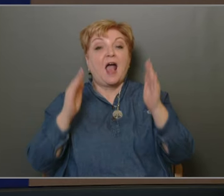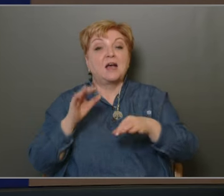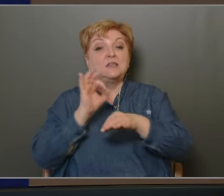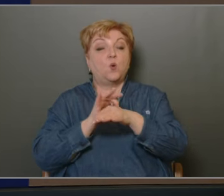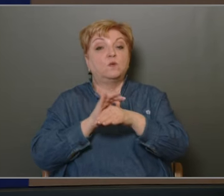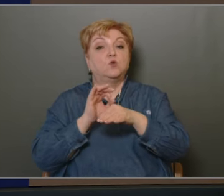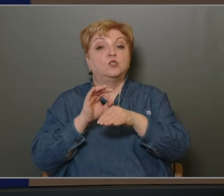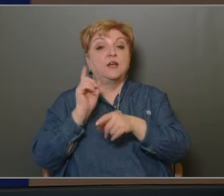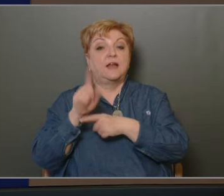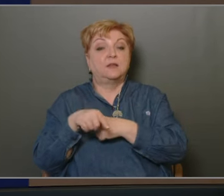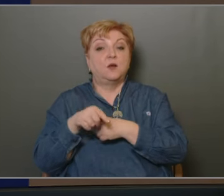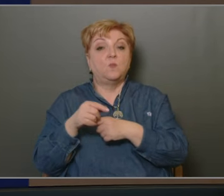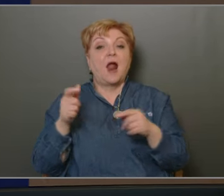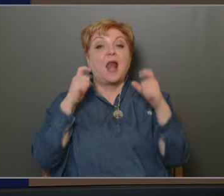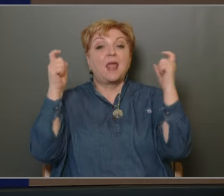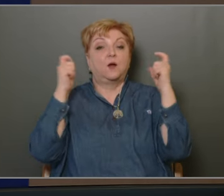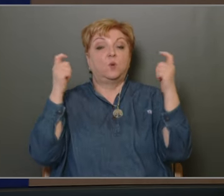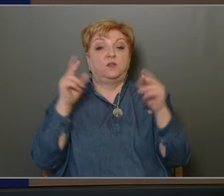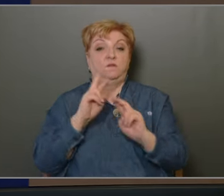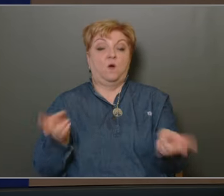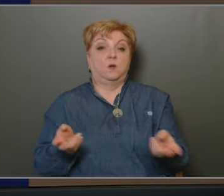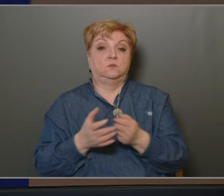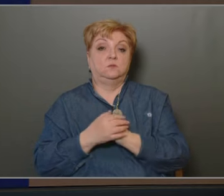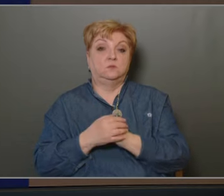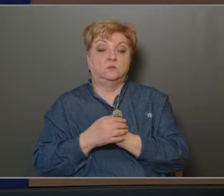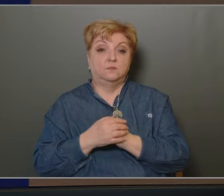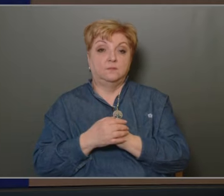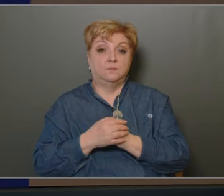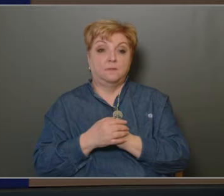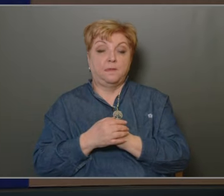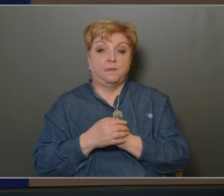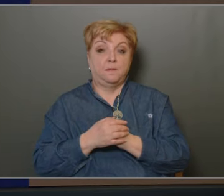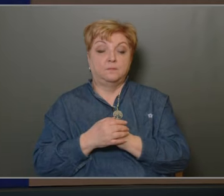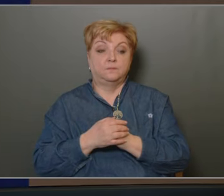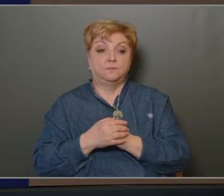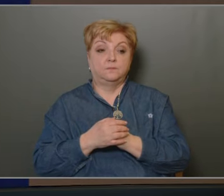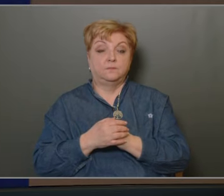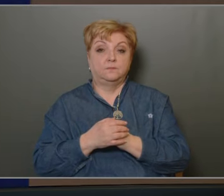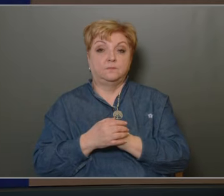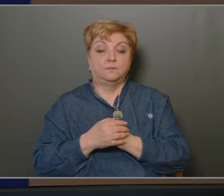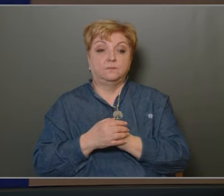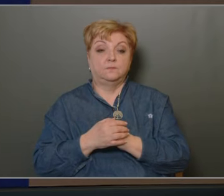rendelőbe légkondicionáló készüléket tudtunk telepíteni.